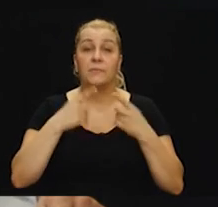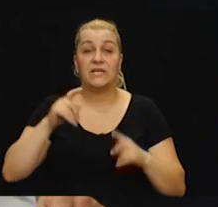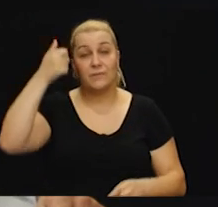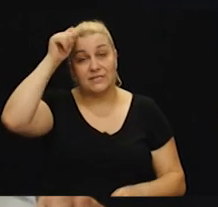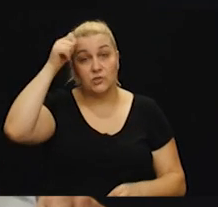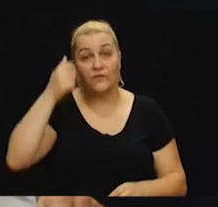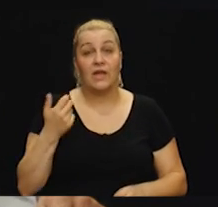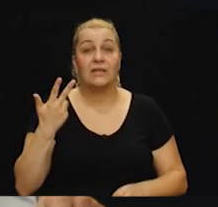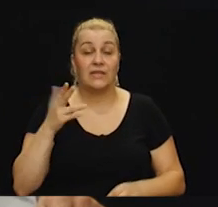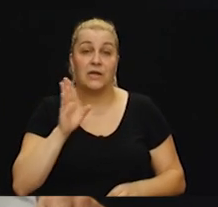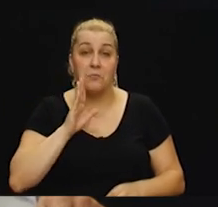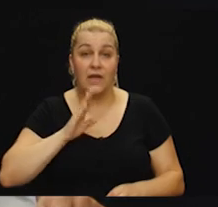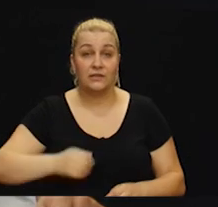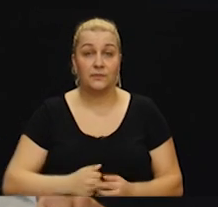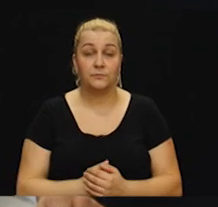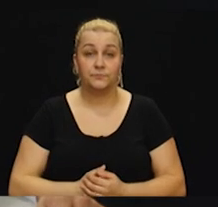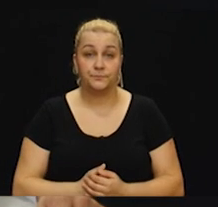Tri mati.